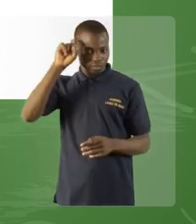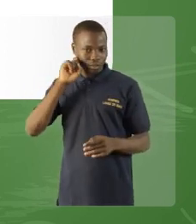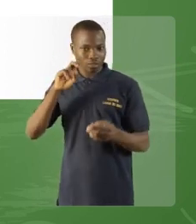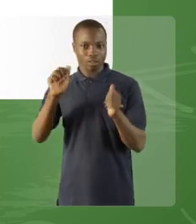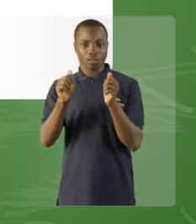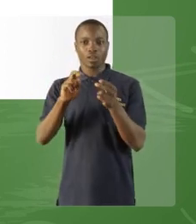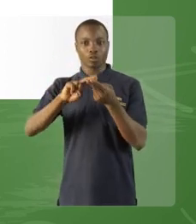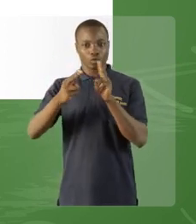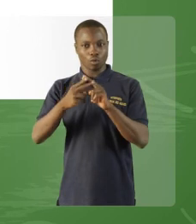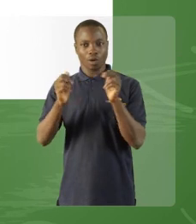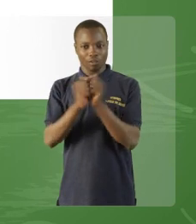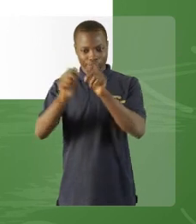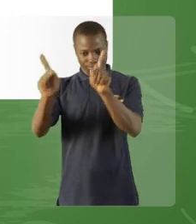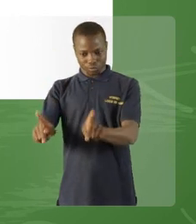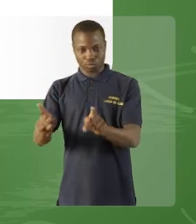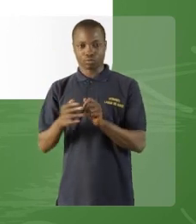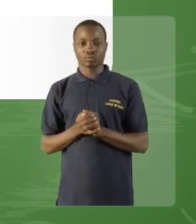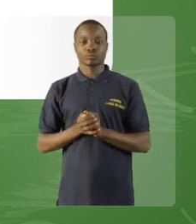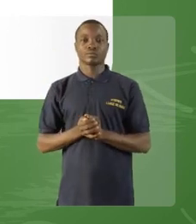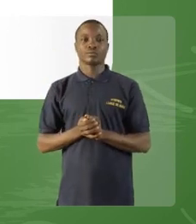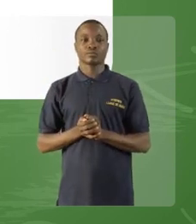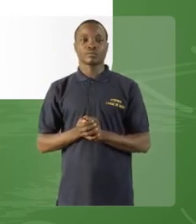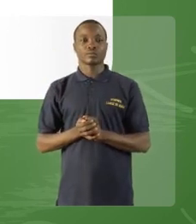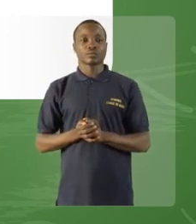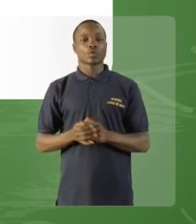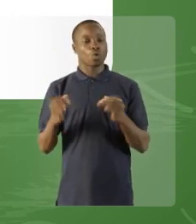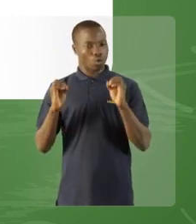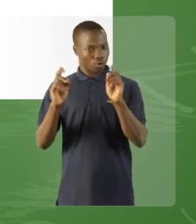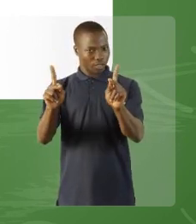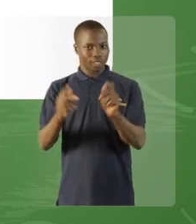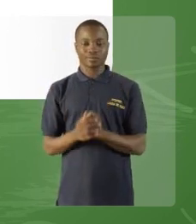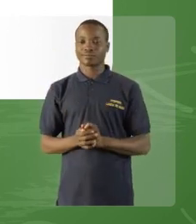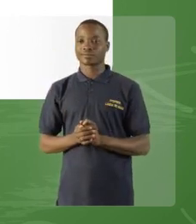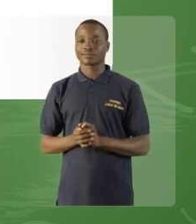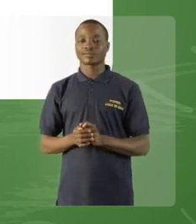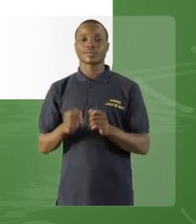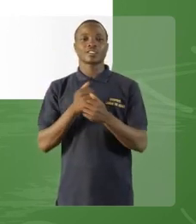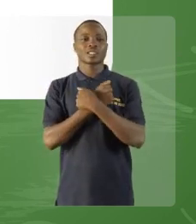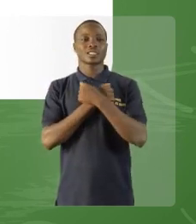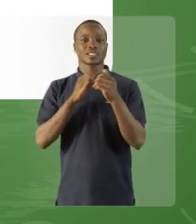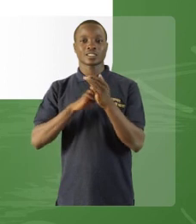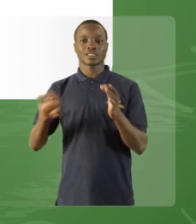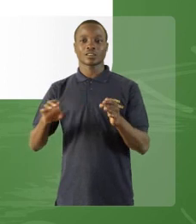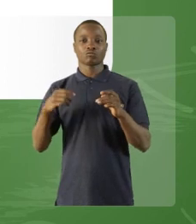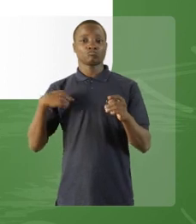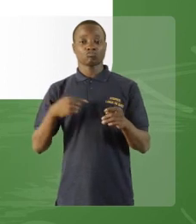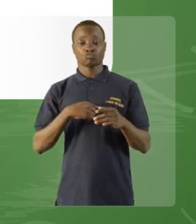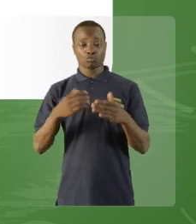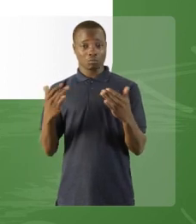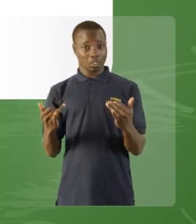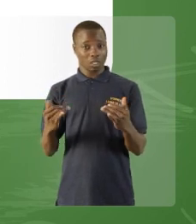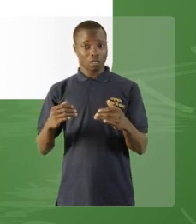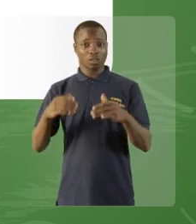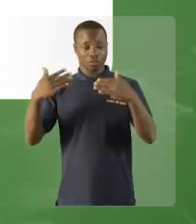employé avec l'auxiliaire « être » s'accorde en genre et en nombre avec la